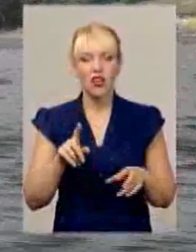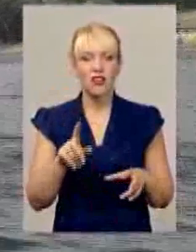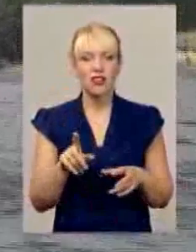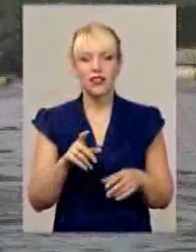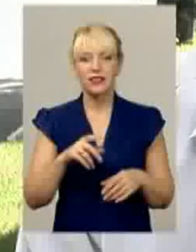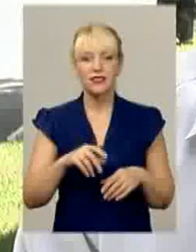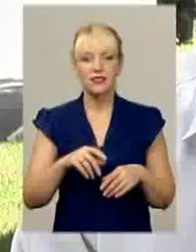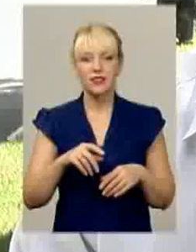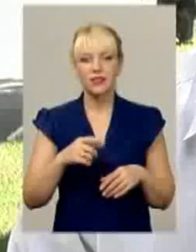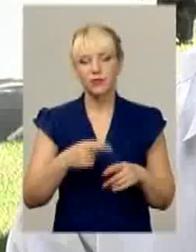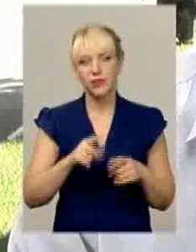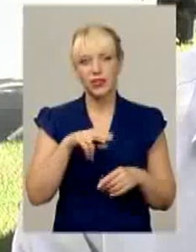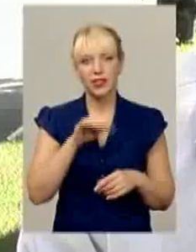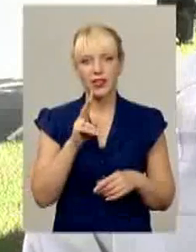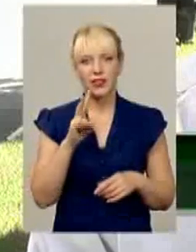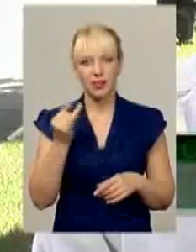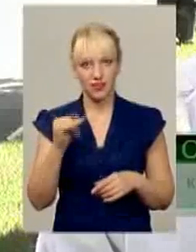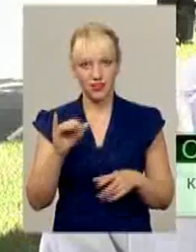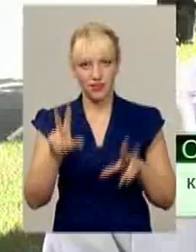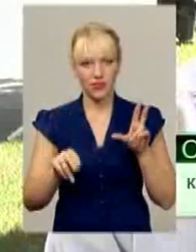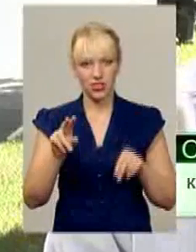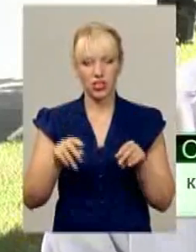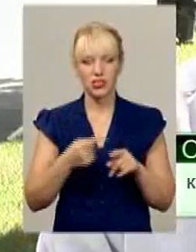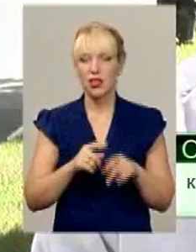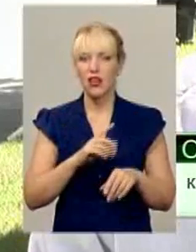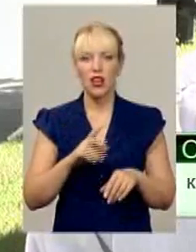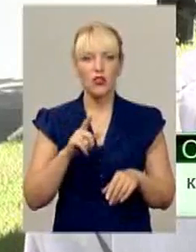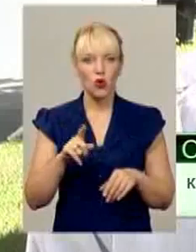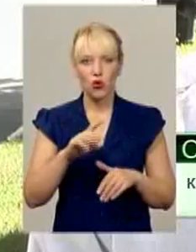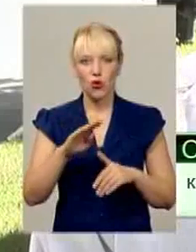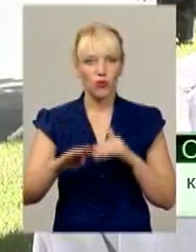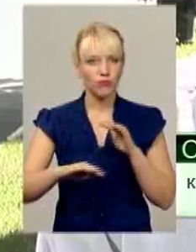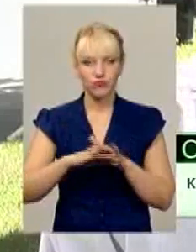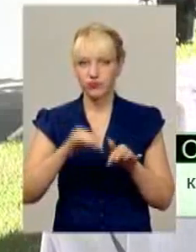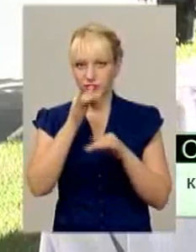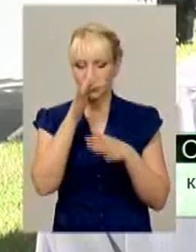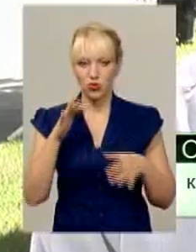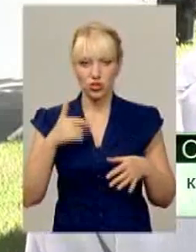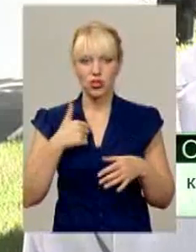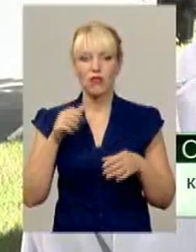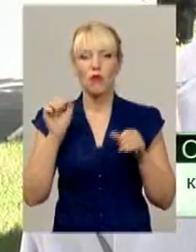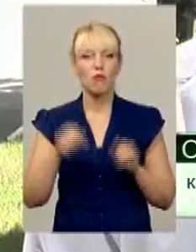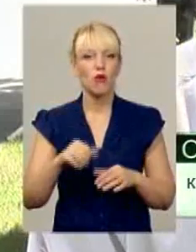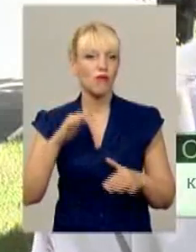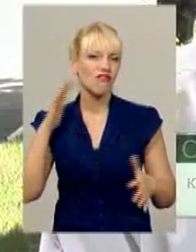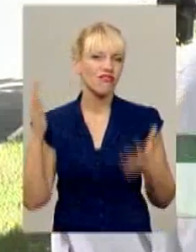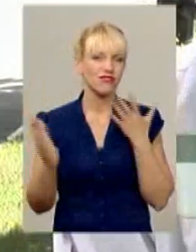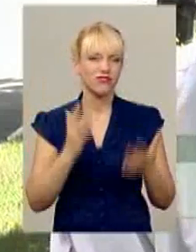неприборканий. Те, що він підступний, то 100%. Пориви можуть налетіти